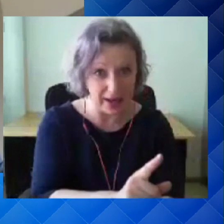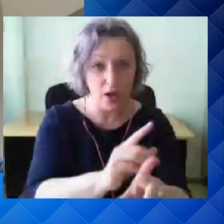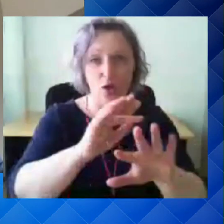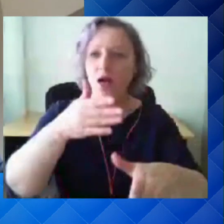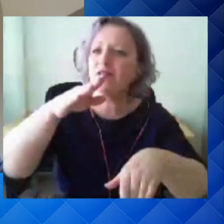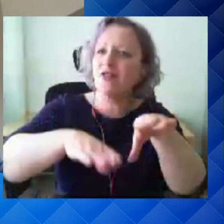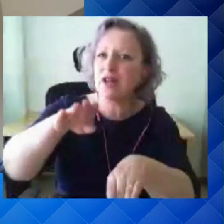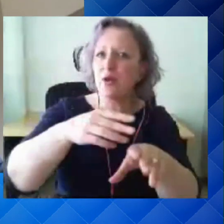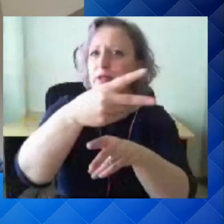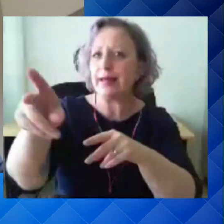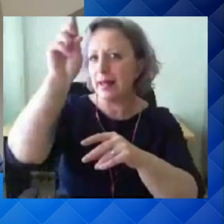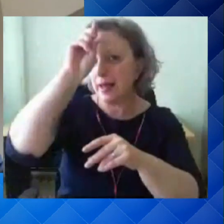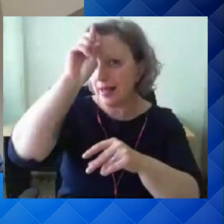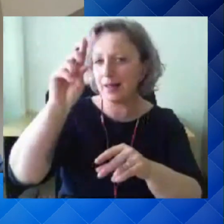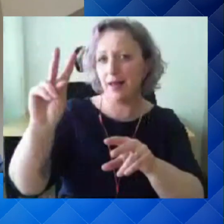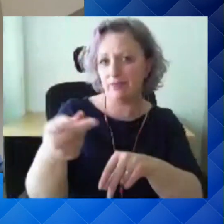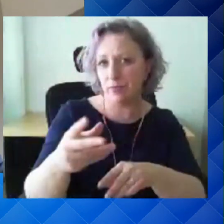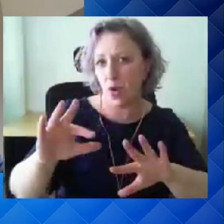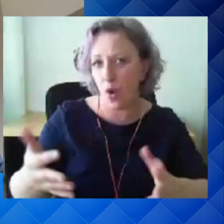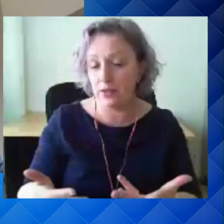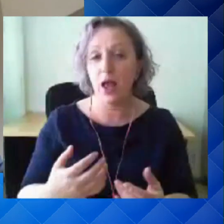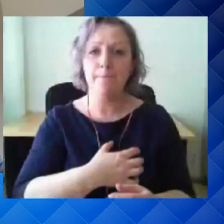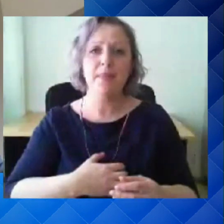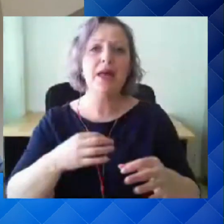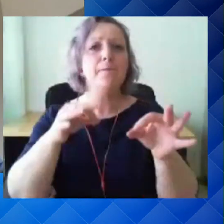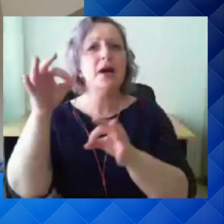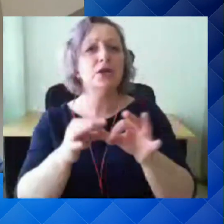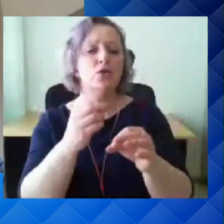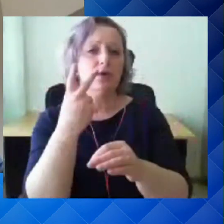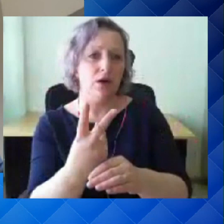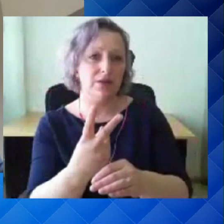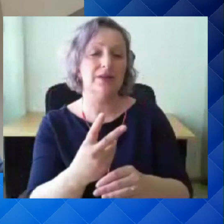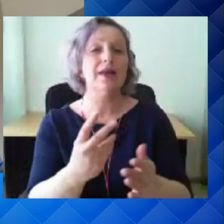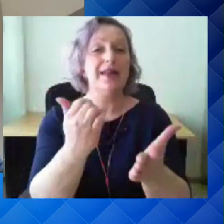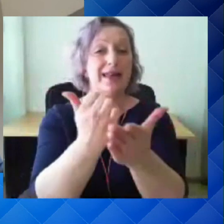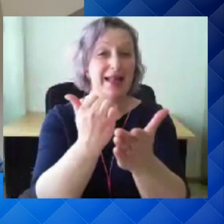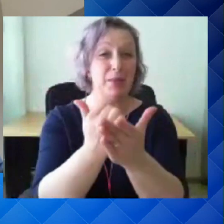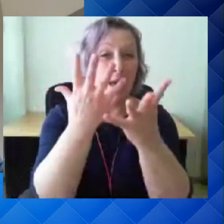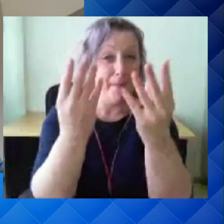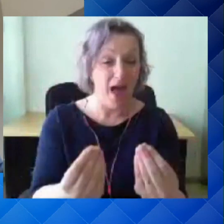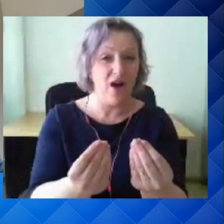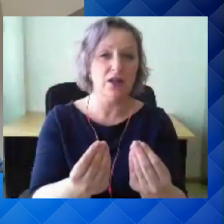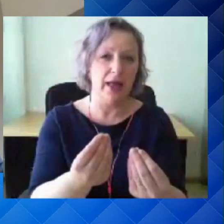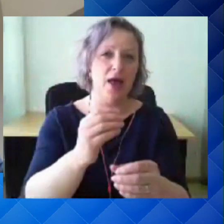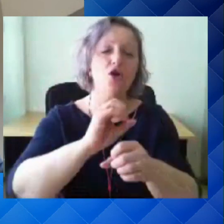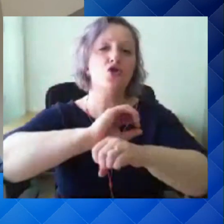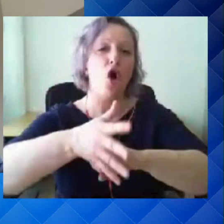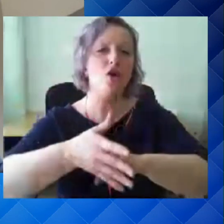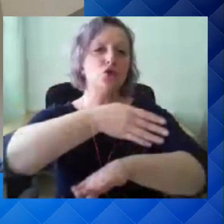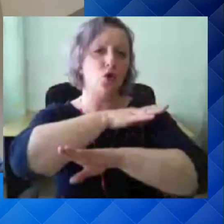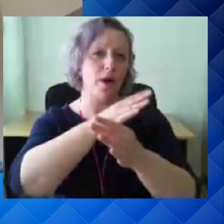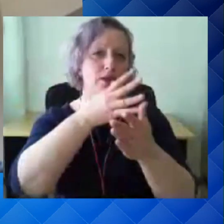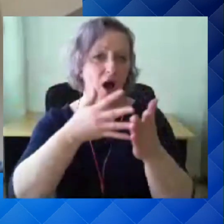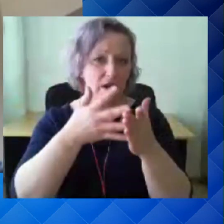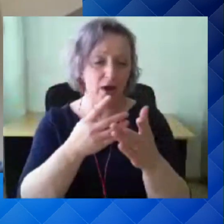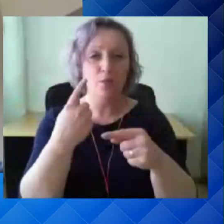võrdlusvõimalus teiste riikidega. Põhimõõdikud on kaks, keskmine päevane COVID-19 surmad arv viimase seitsemõpäeva jooksul ning keskmine